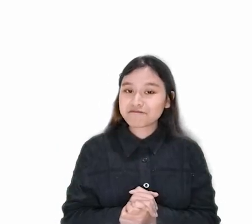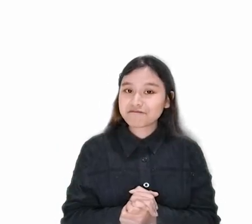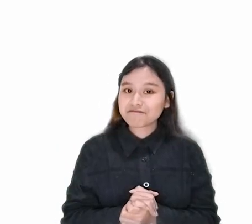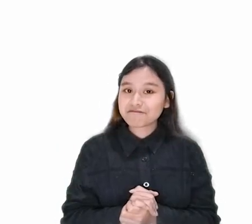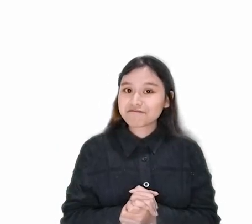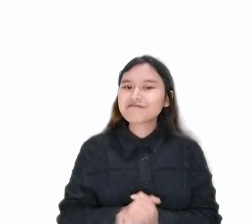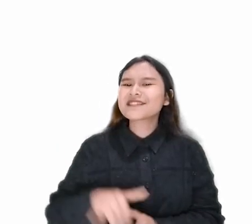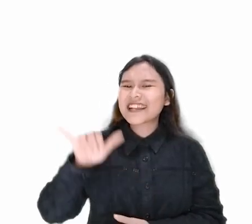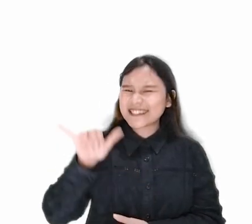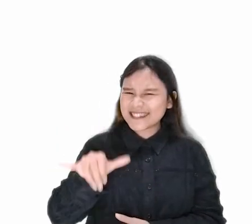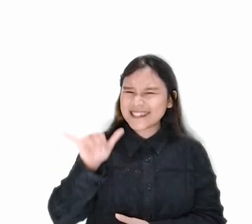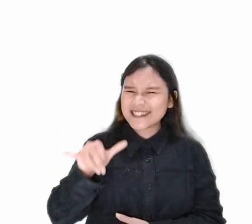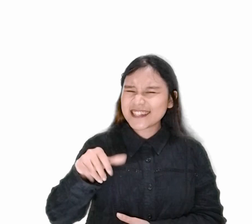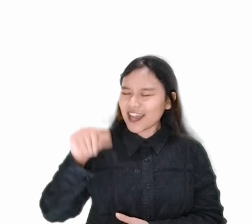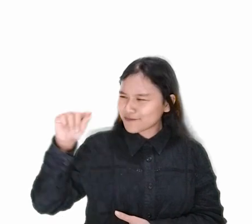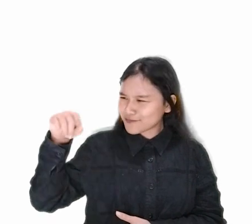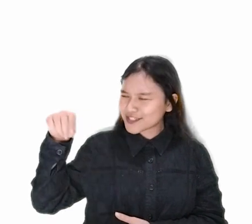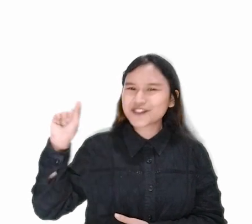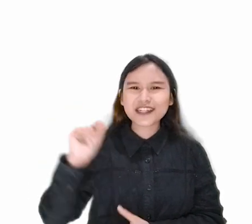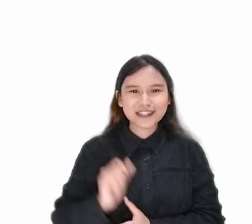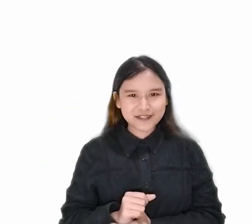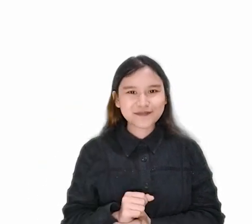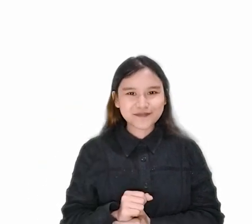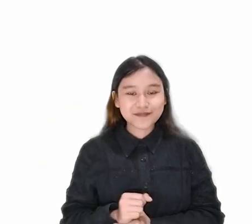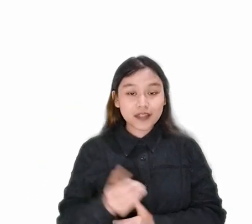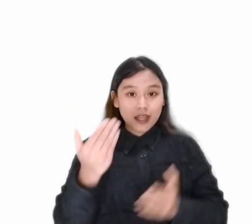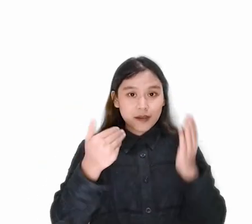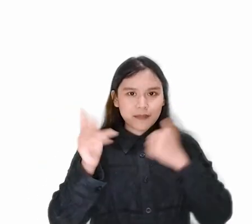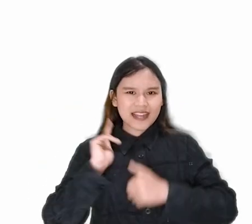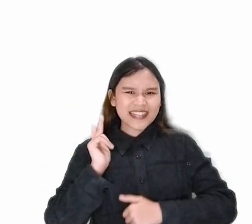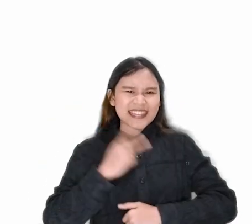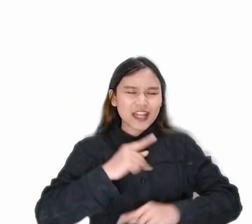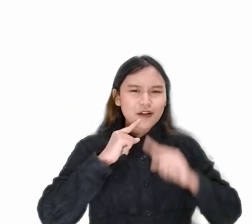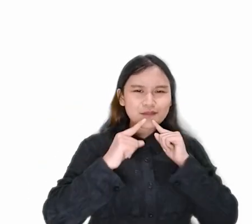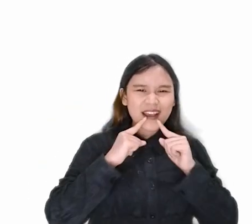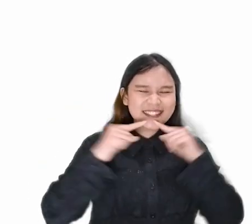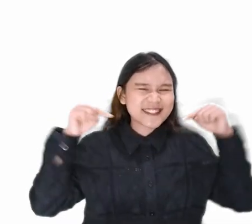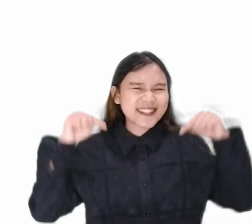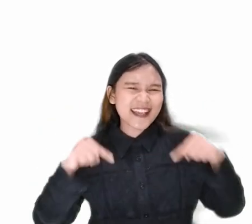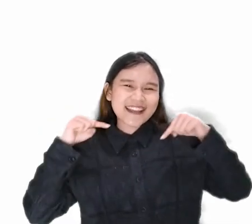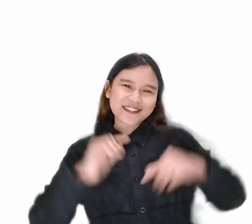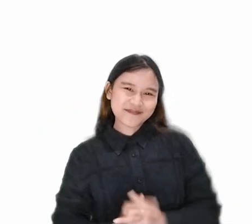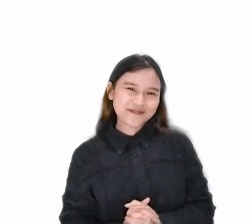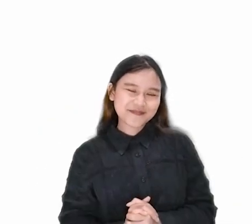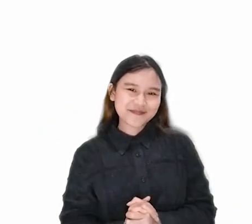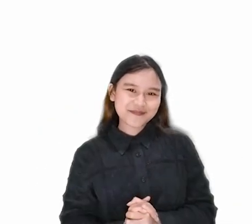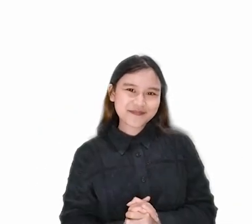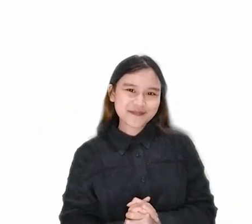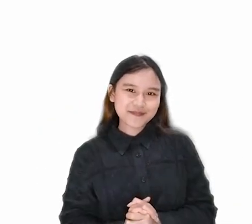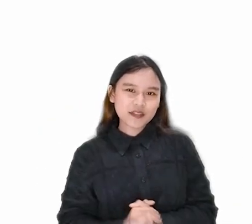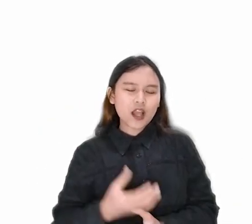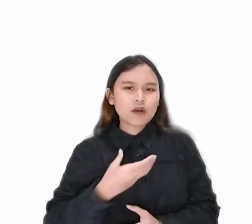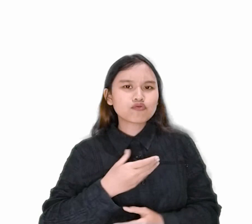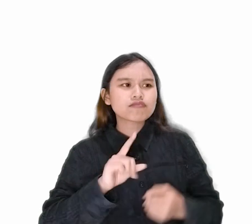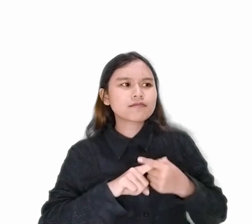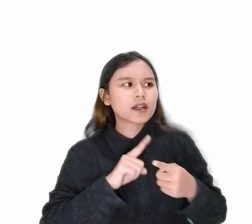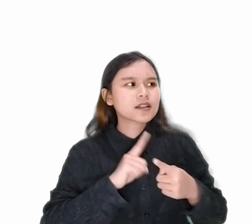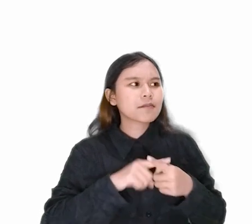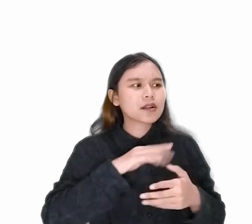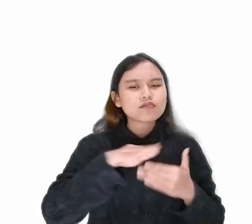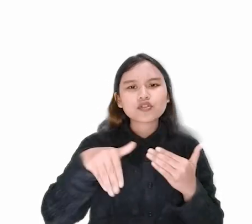Ya tentu saja Mari kita bahas sekarang Menurut kalian,